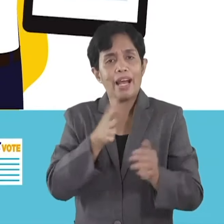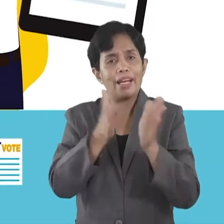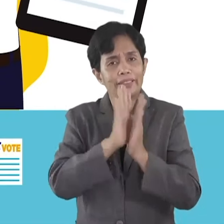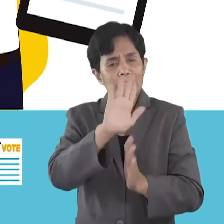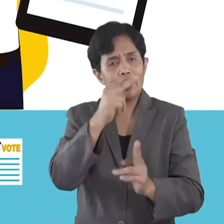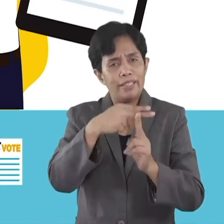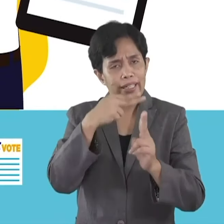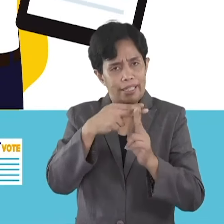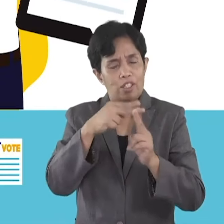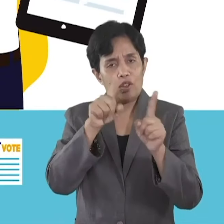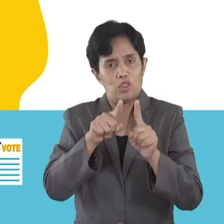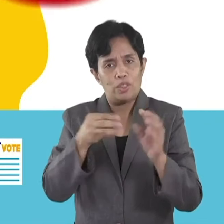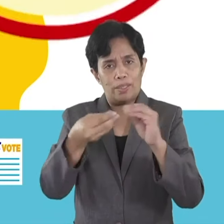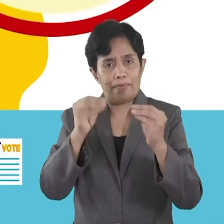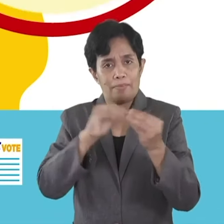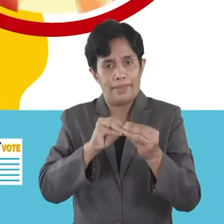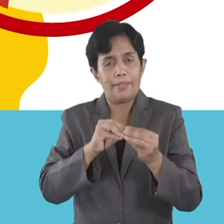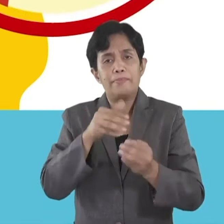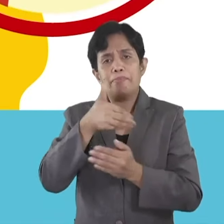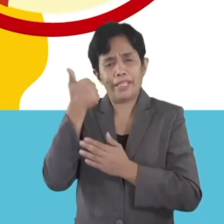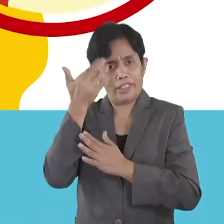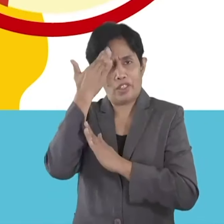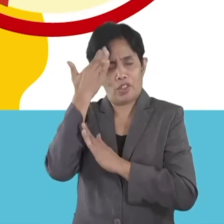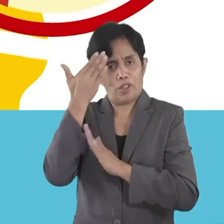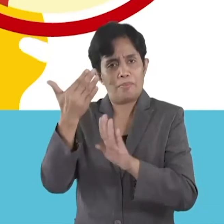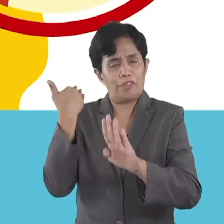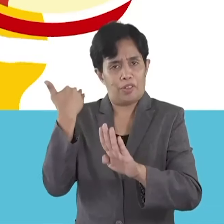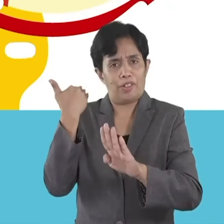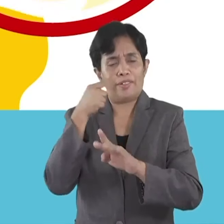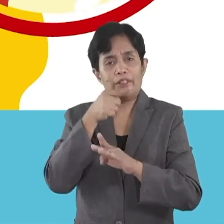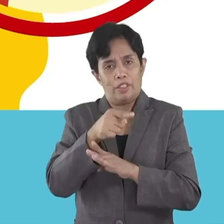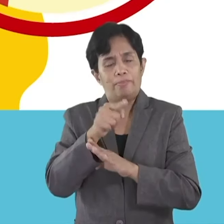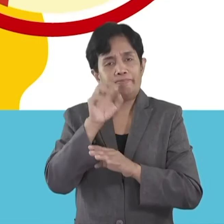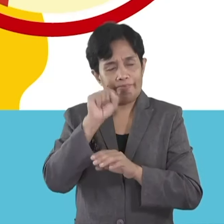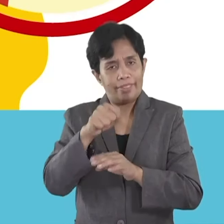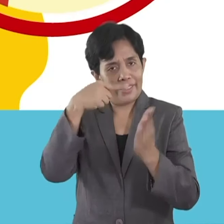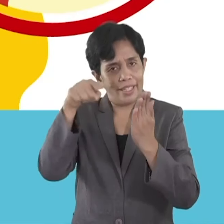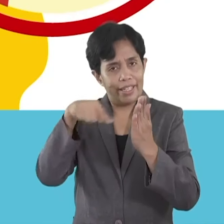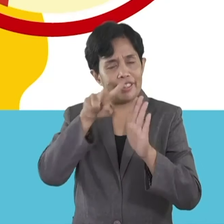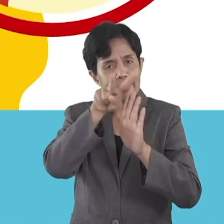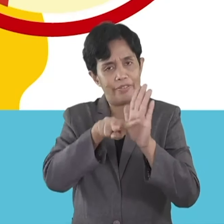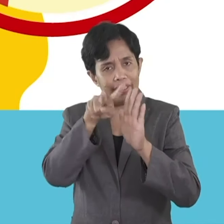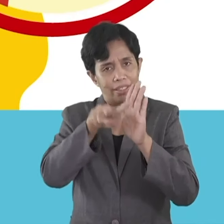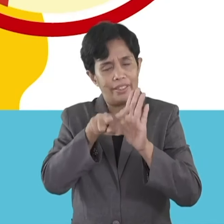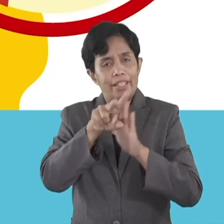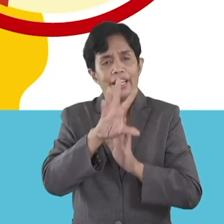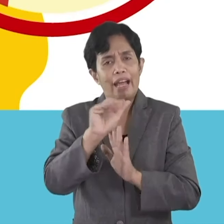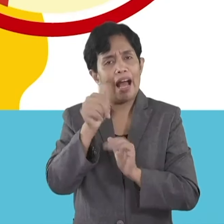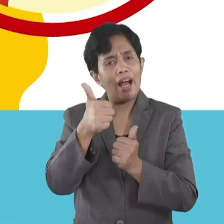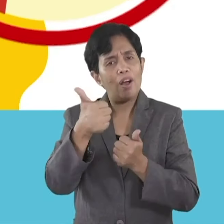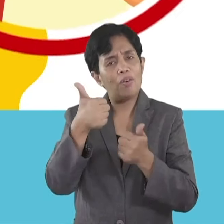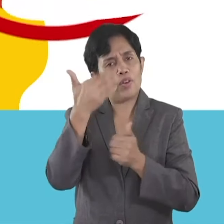sa imong pangan o precinct number. Mas maayo nga kay Balukadaan Ani. Mahimo ni mong i-check ang laing video